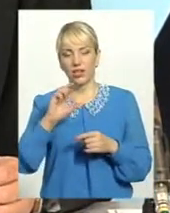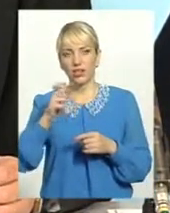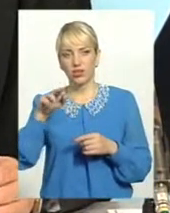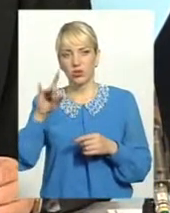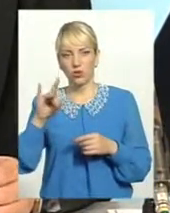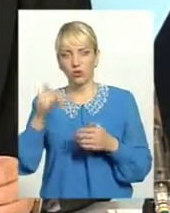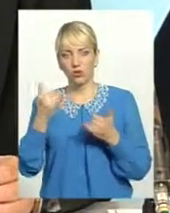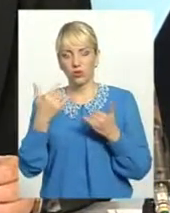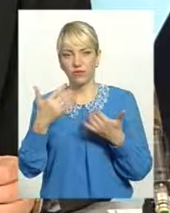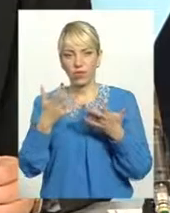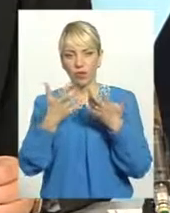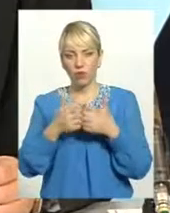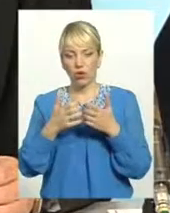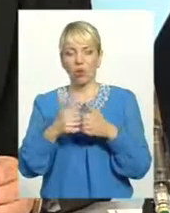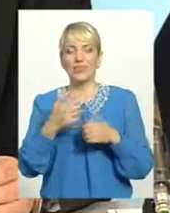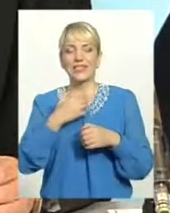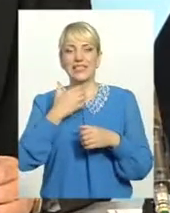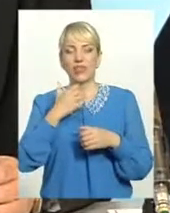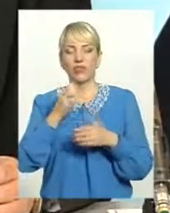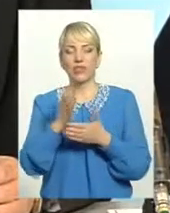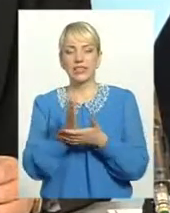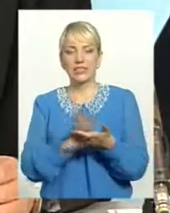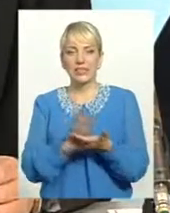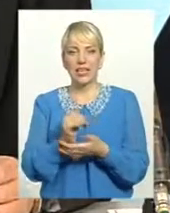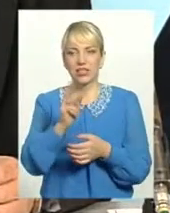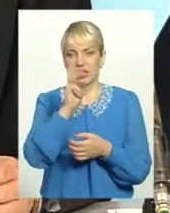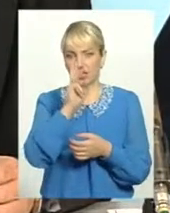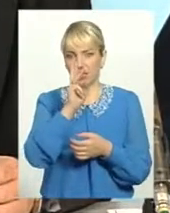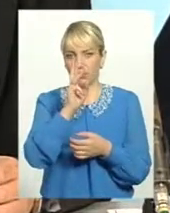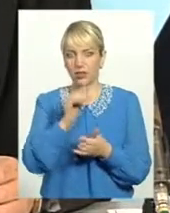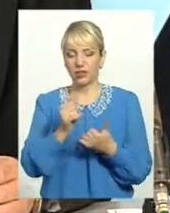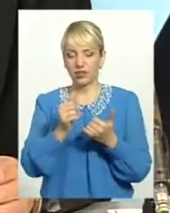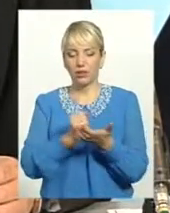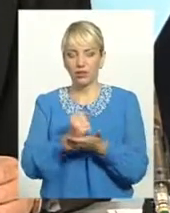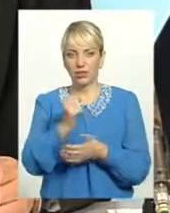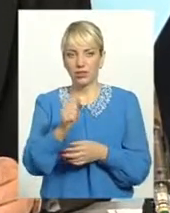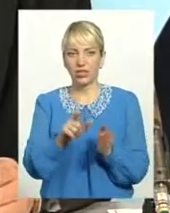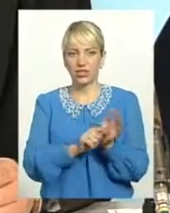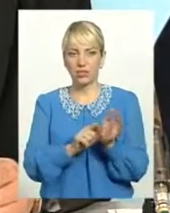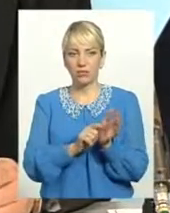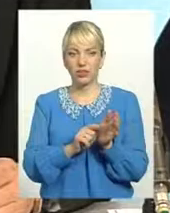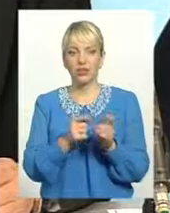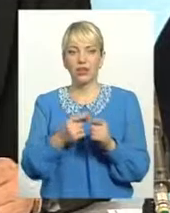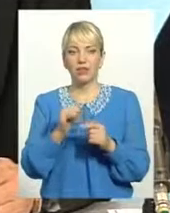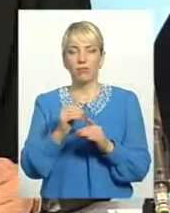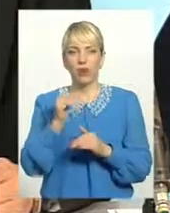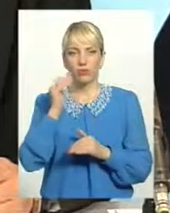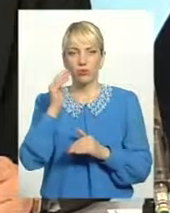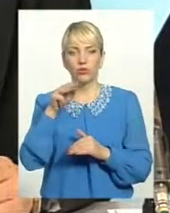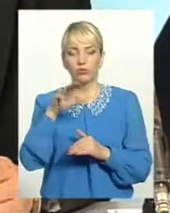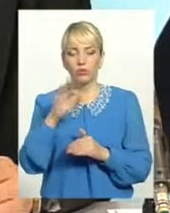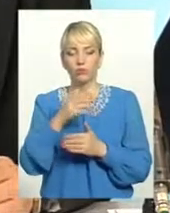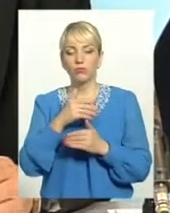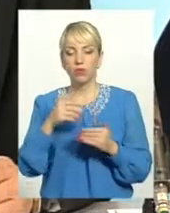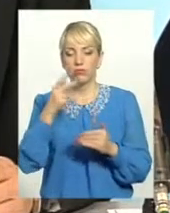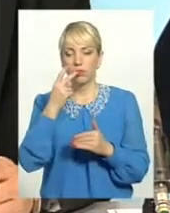вже обраховується і страховий стаж, і заробіт на платах для призначення пенсій, і це буде так і на майбутнє, то ми